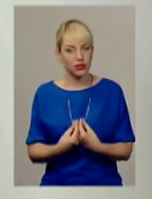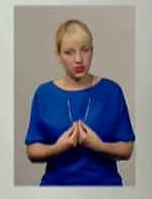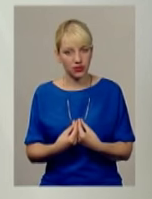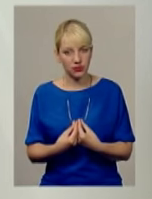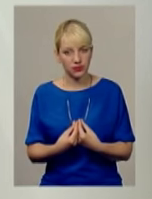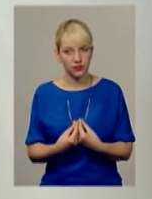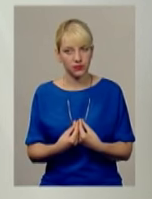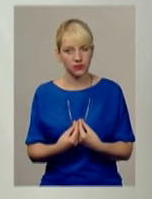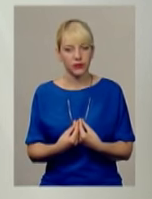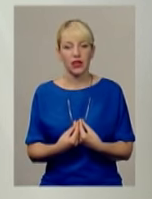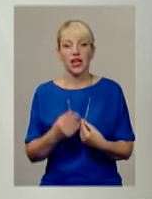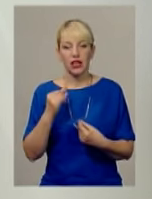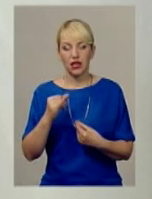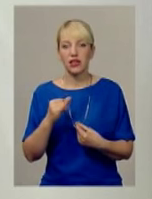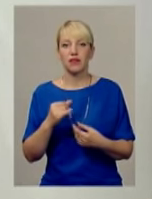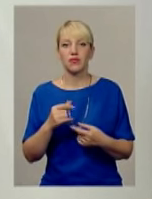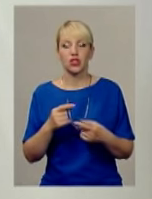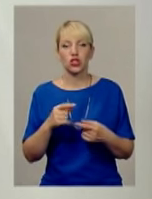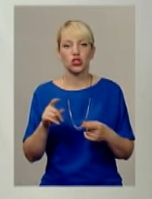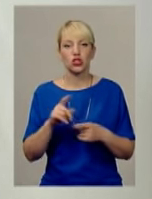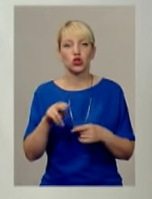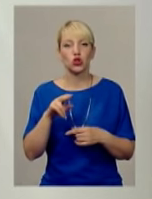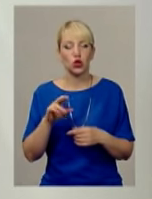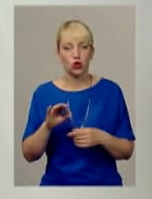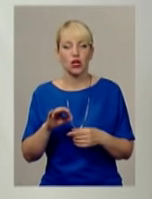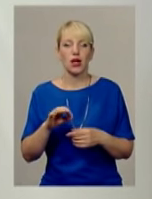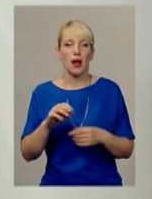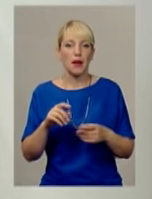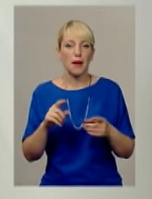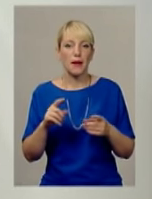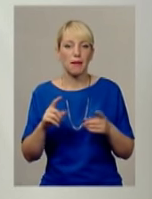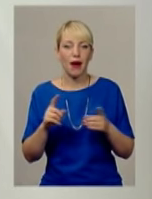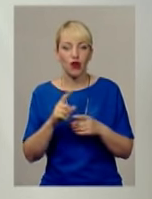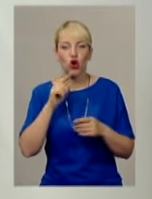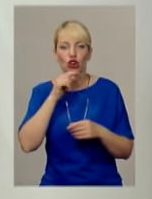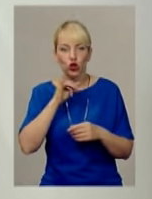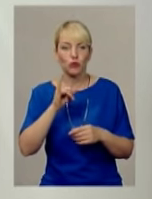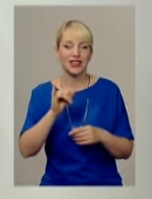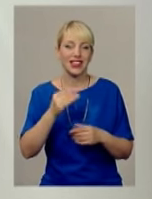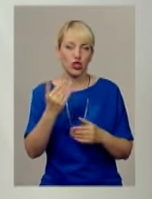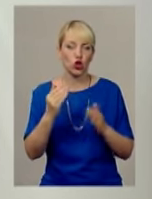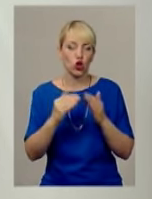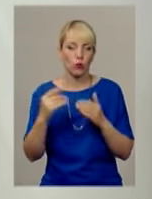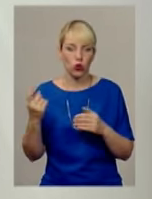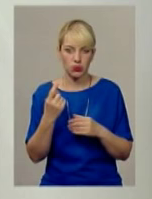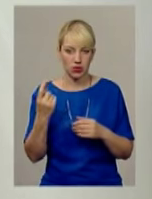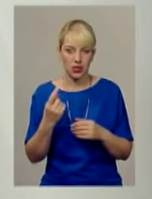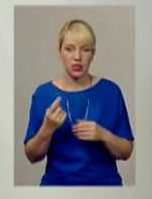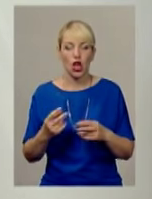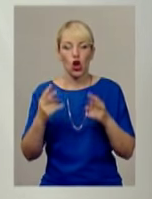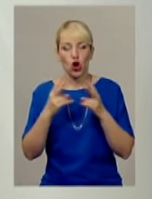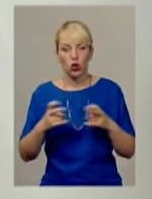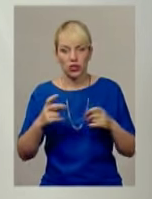тобто з точки зору макроекономіки домогосподарства, протягом певного періоду часу, зазвичай розглядається